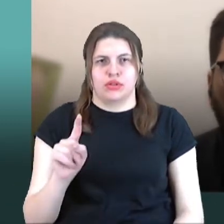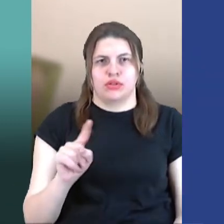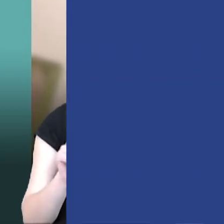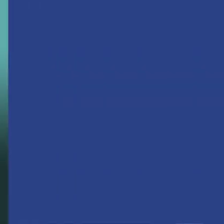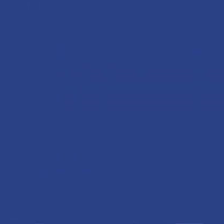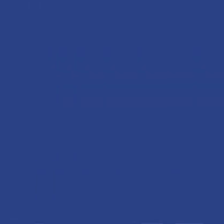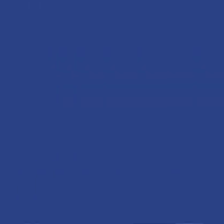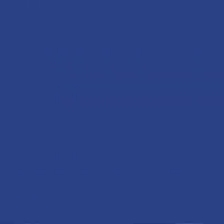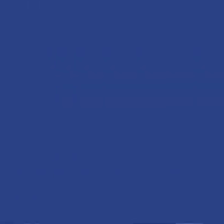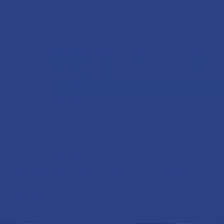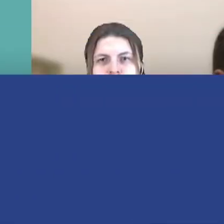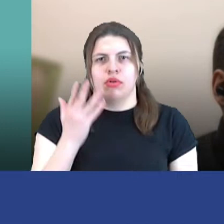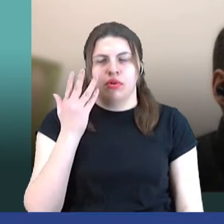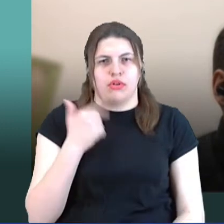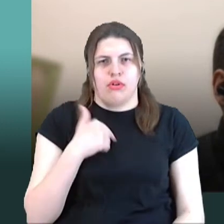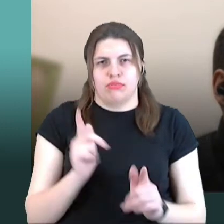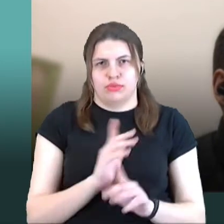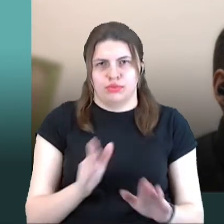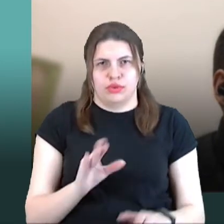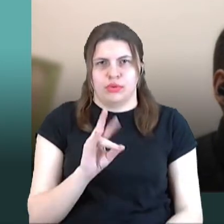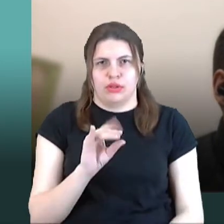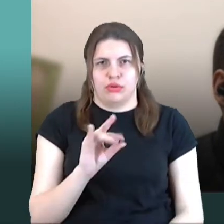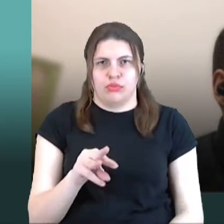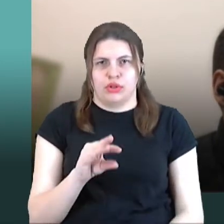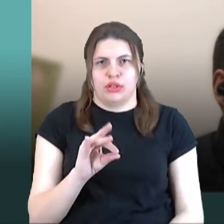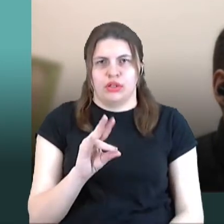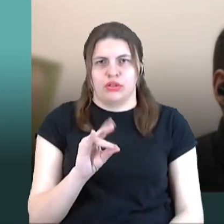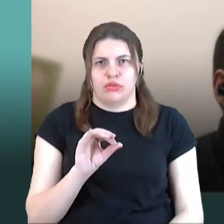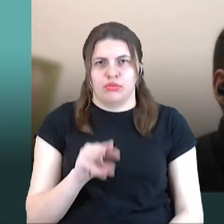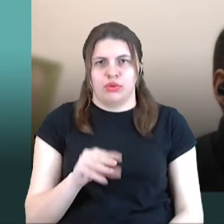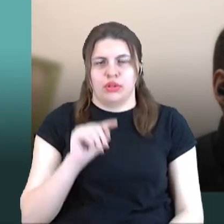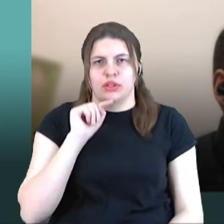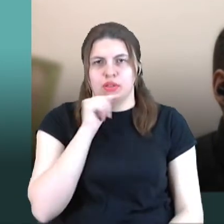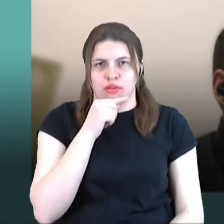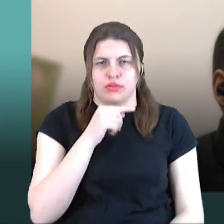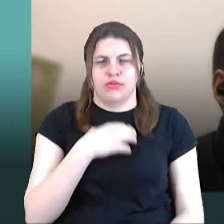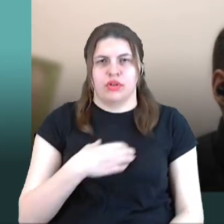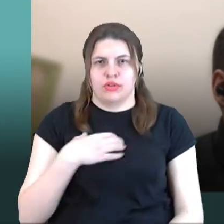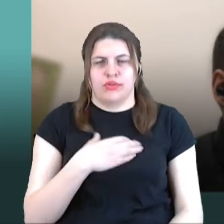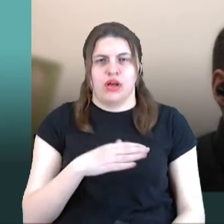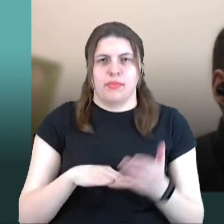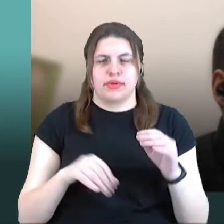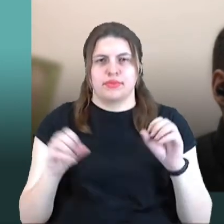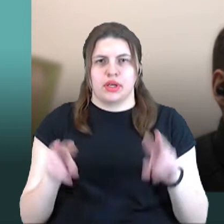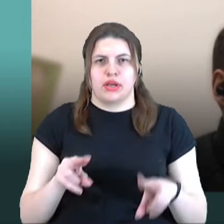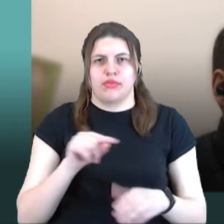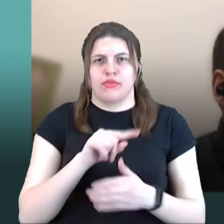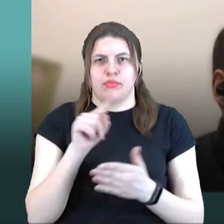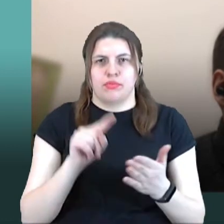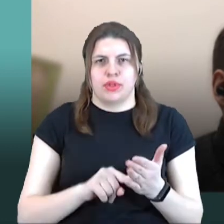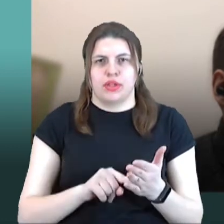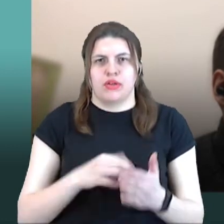України є окупована. Економічні питання – це дуже важливо, але безпекові питання, вони більш важливіші, ніж економічні,